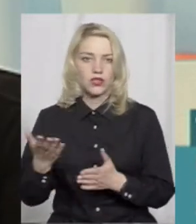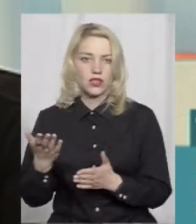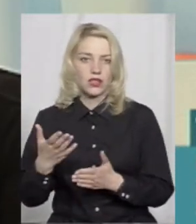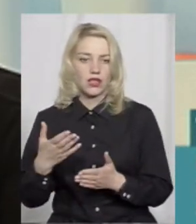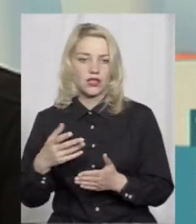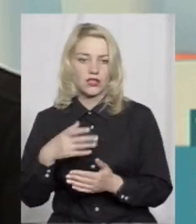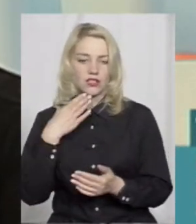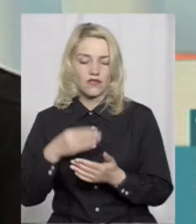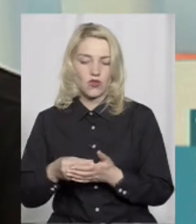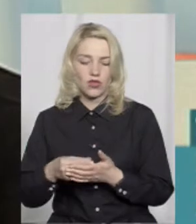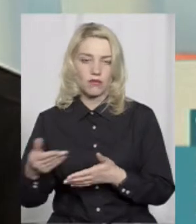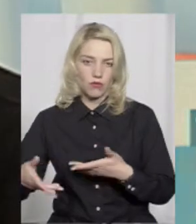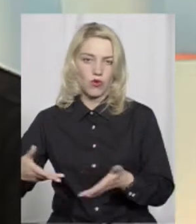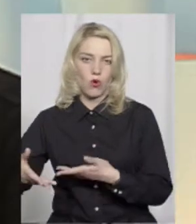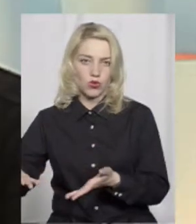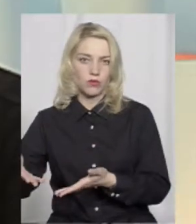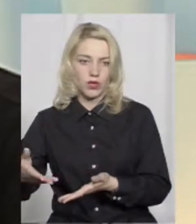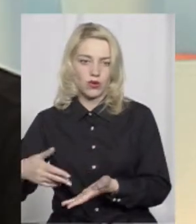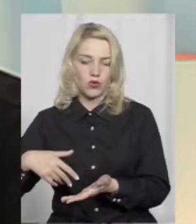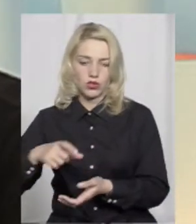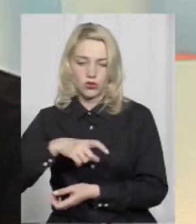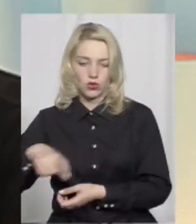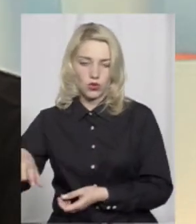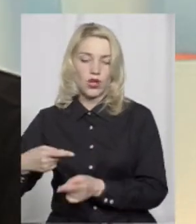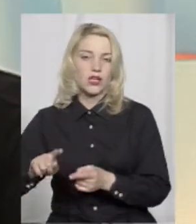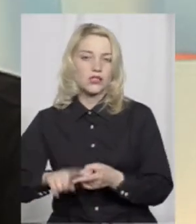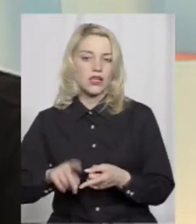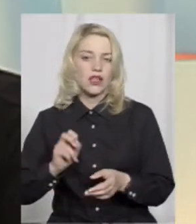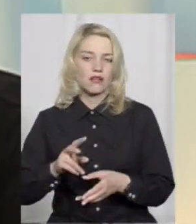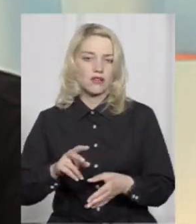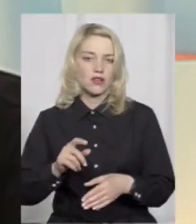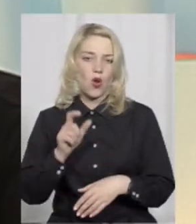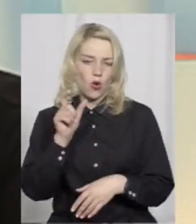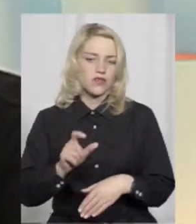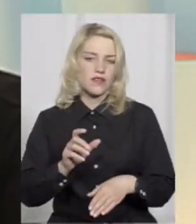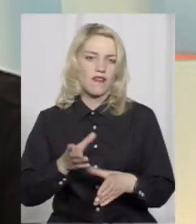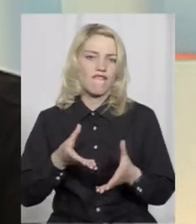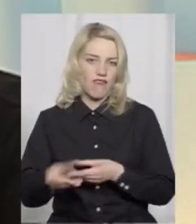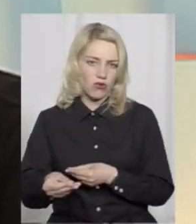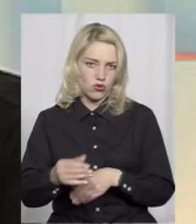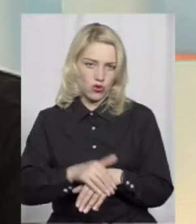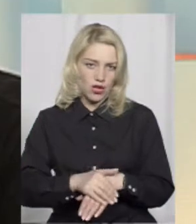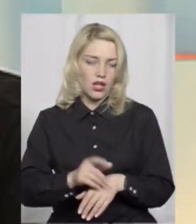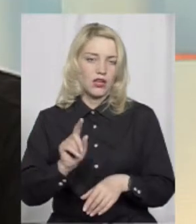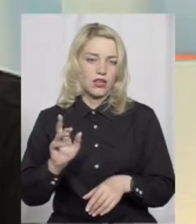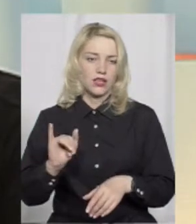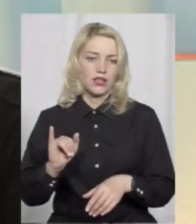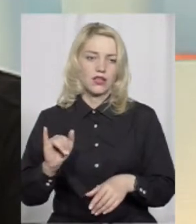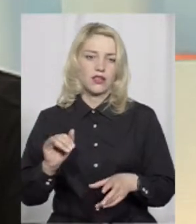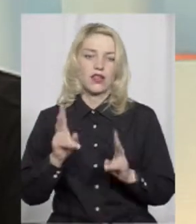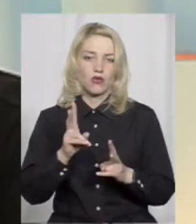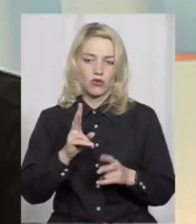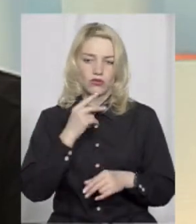ходом переходить дорогу, це є людський фактор. Тобто, в будь-якому випадку, на когось